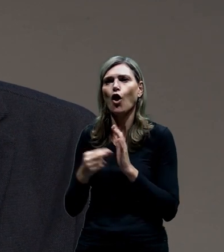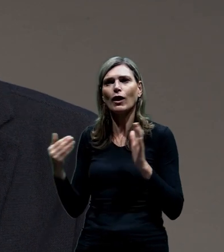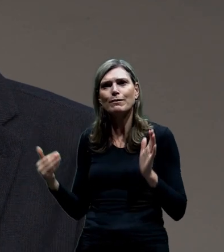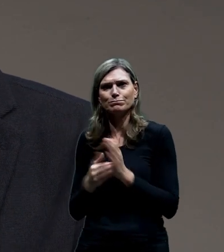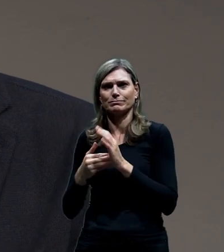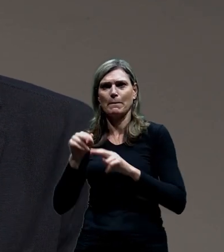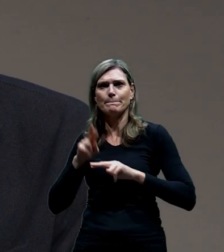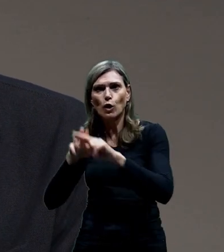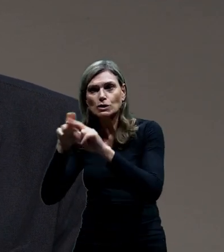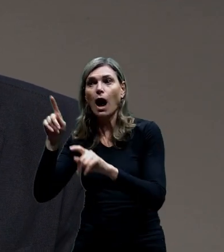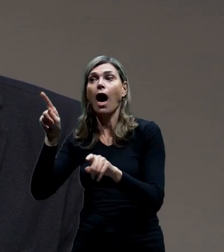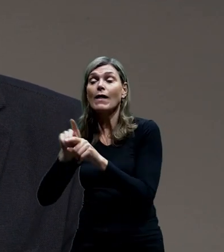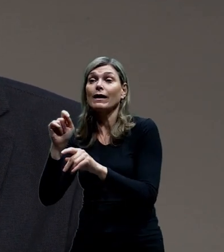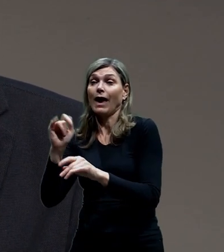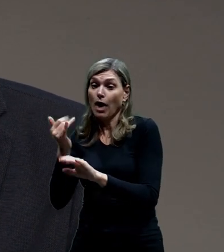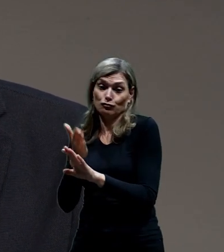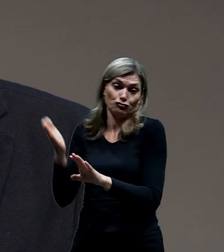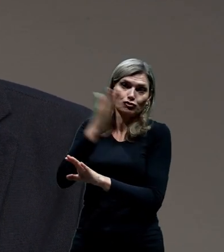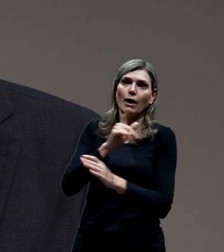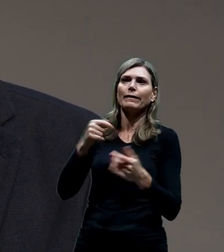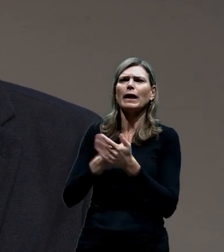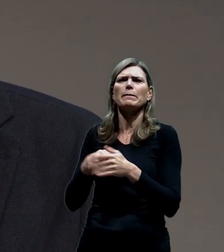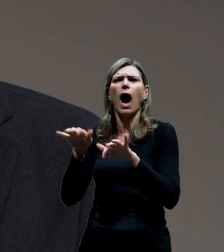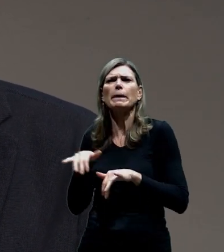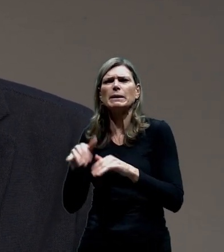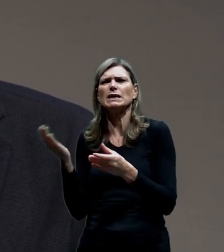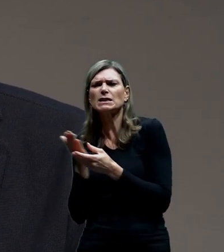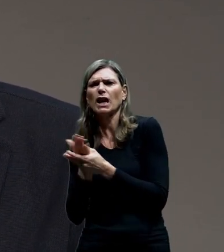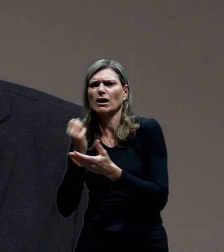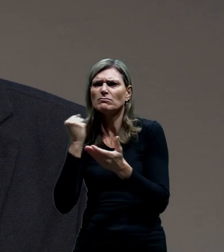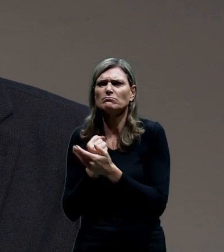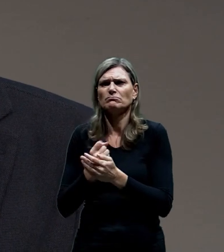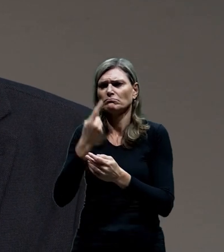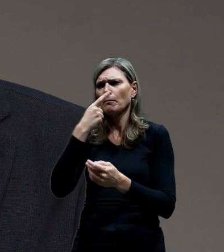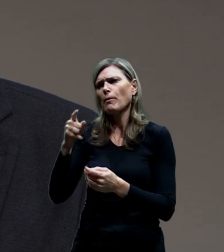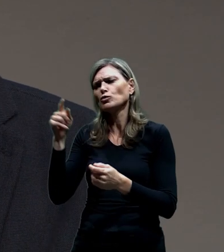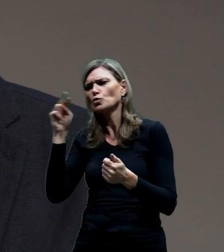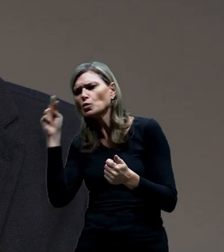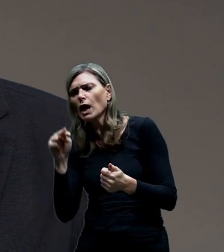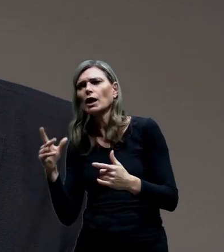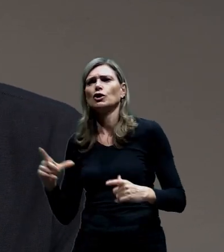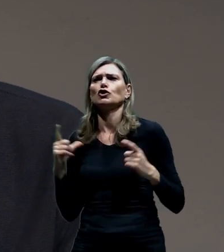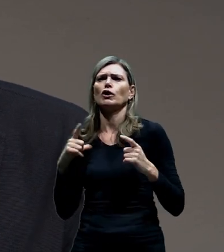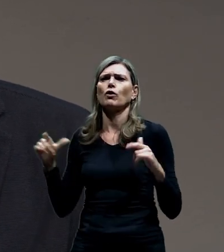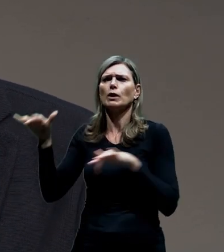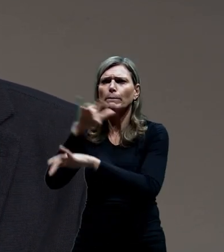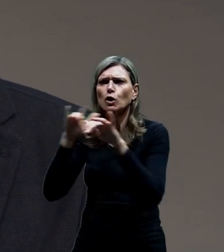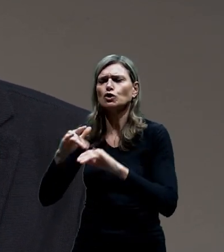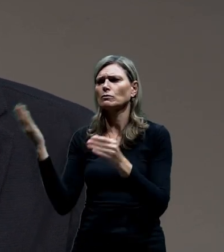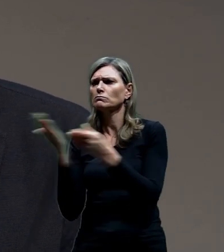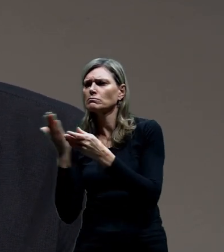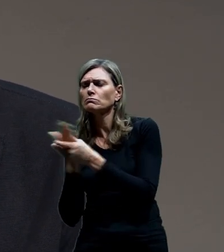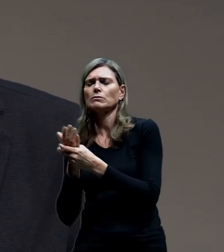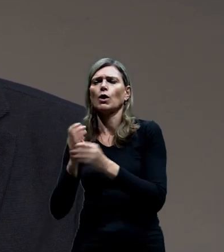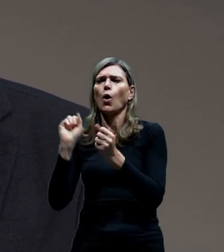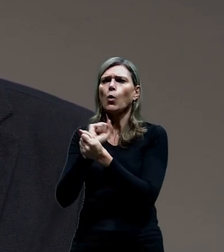ale mají i nějaký administrativní postup a musí nejdřív vzniknout posluzení vlivu na životní prostředí, dokumentace pro územní